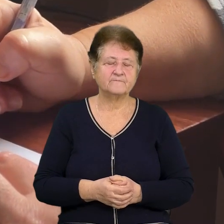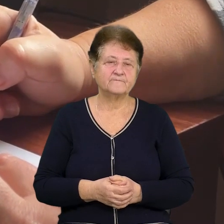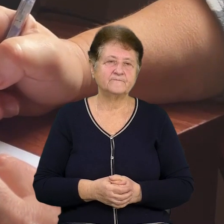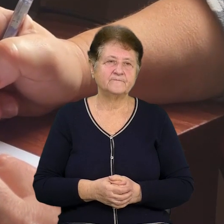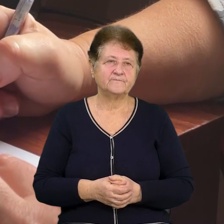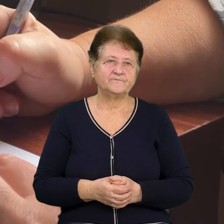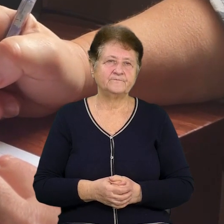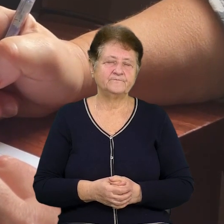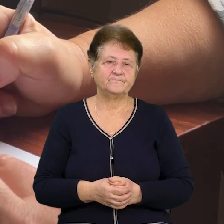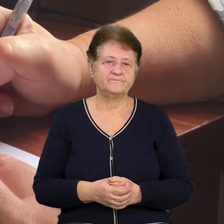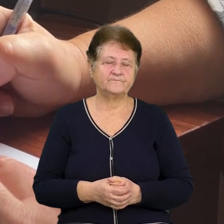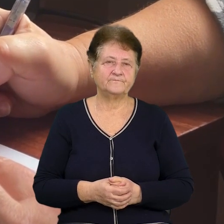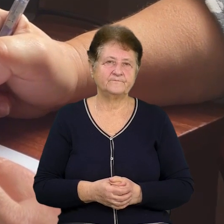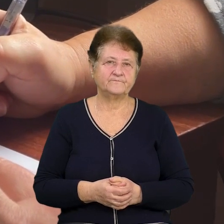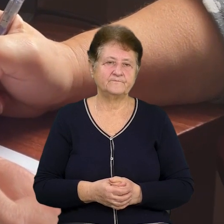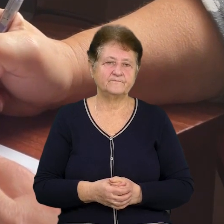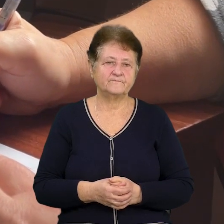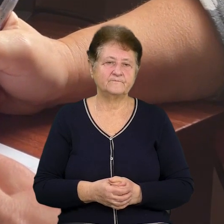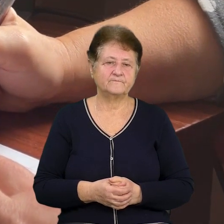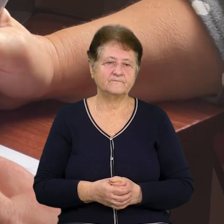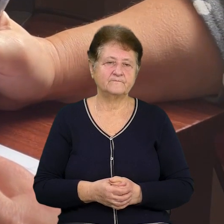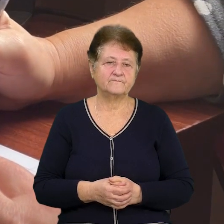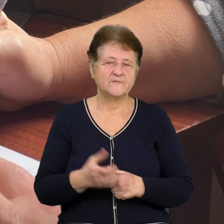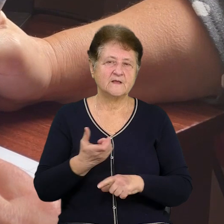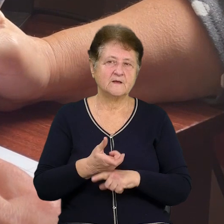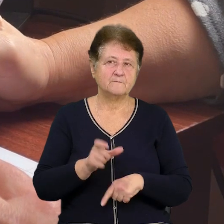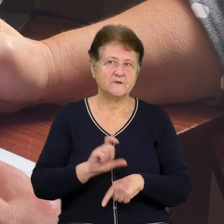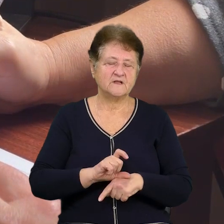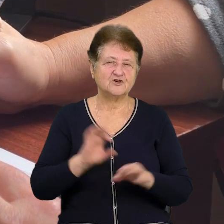нічого не буде,